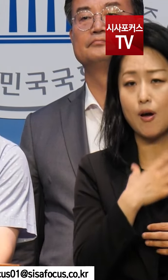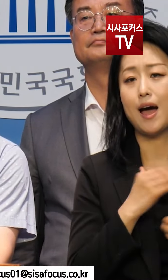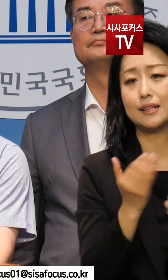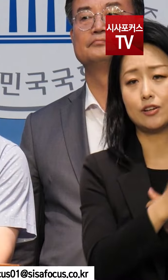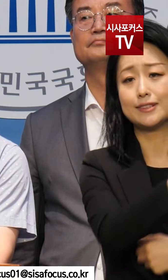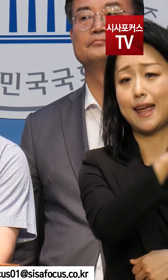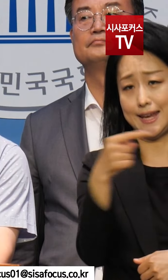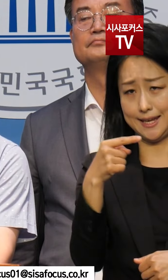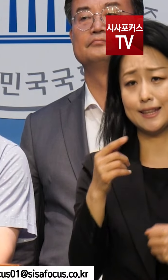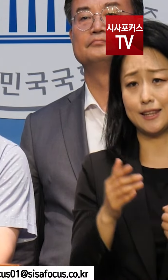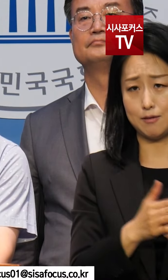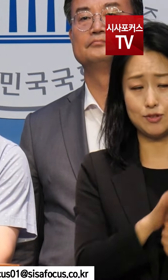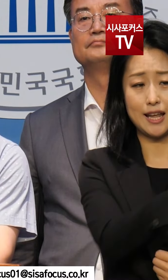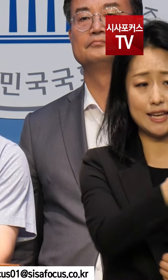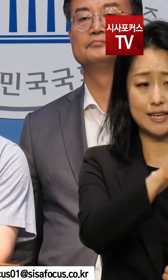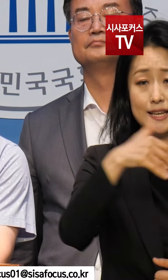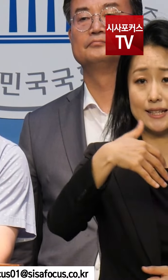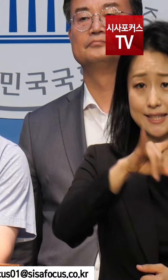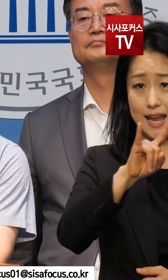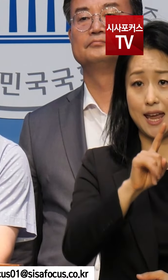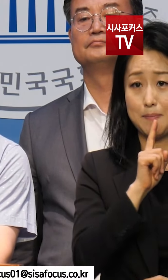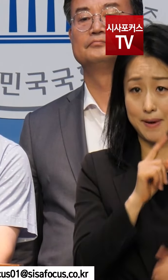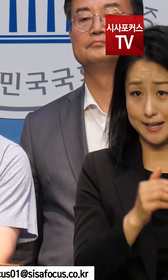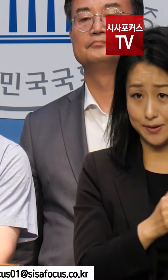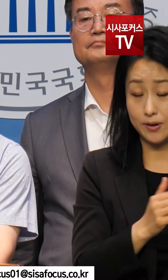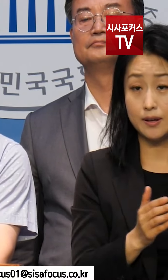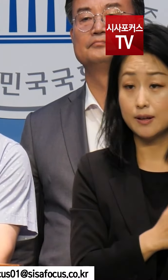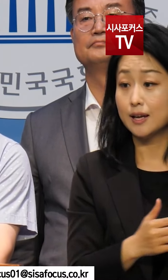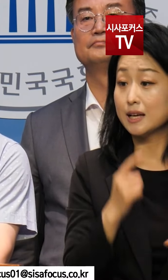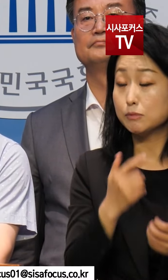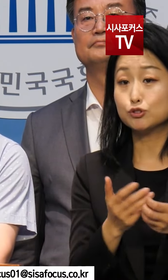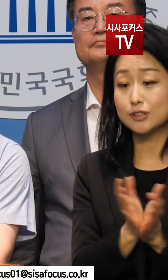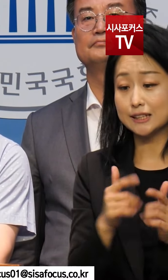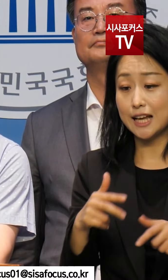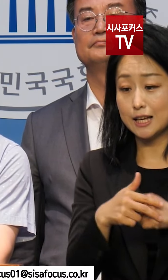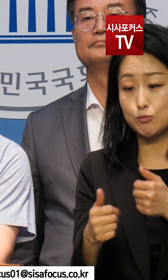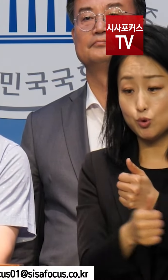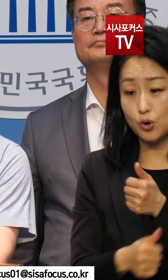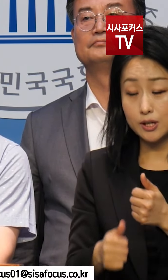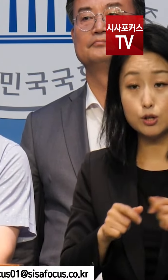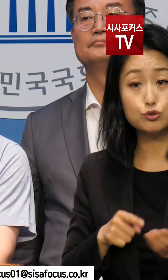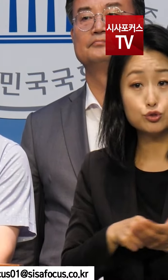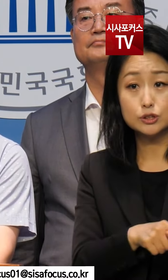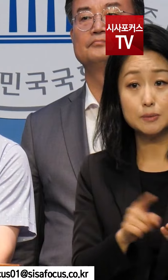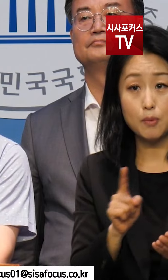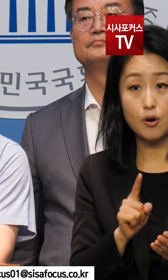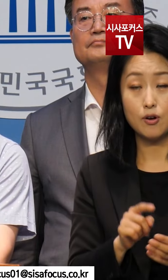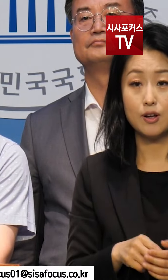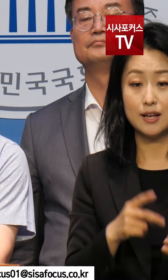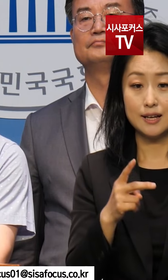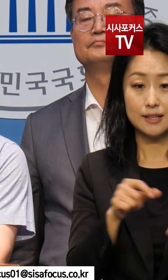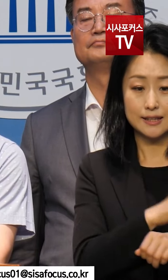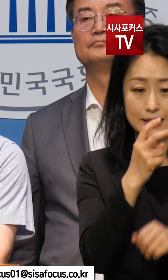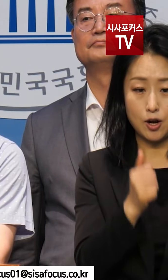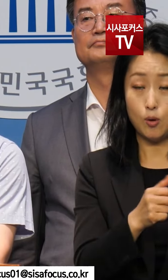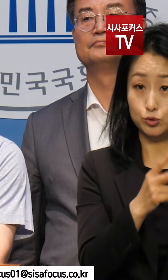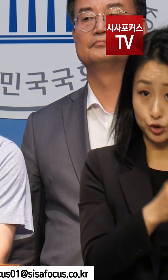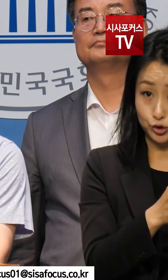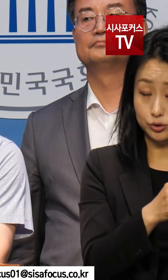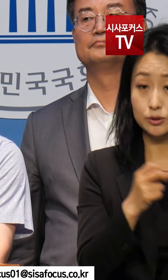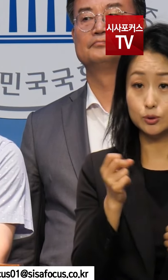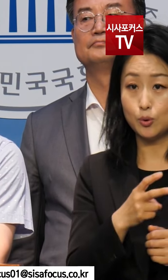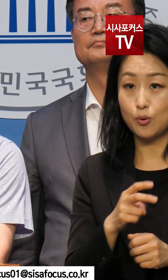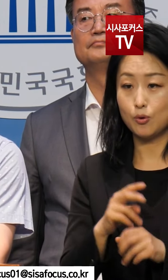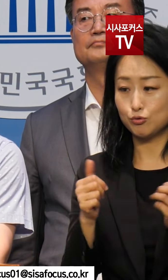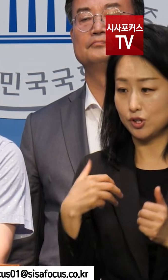최우선이기 때문일 것입니다. 하지만 현재 민주당이 상임위에서 추진하겠다고 한 이특검 4국조에는 오송